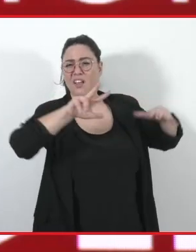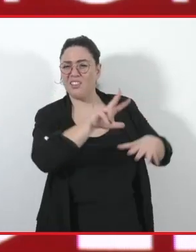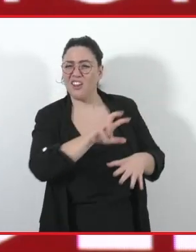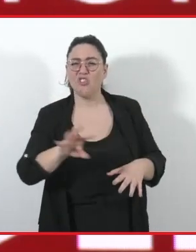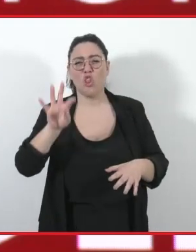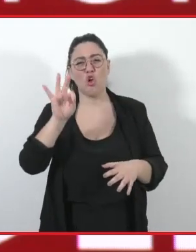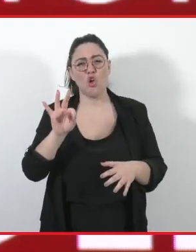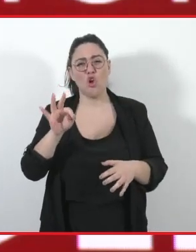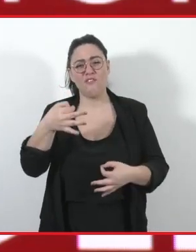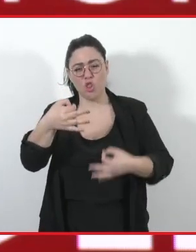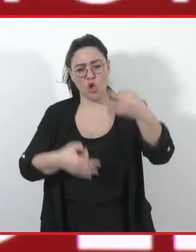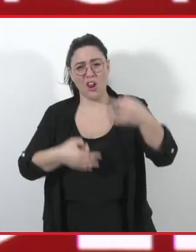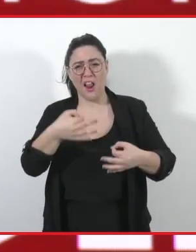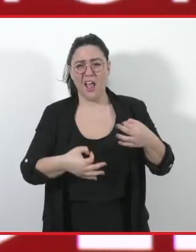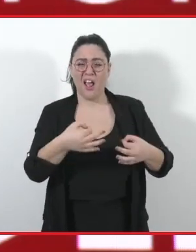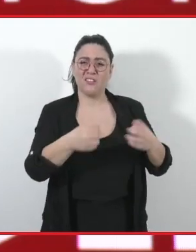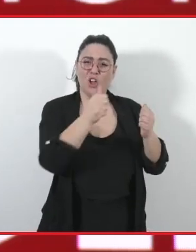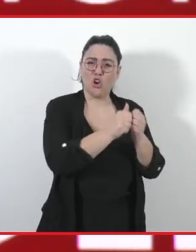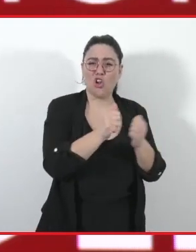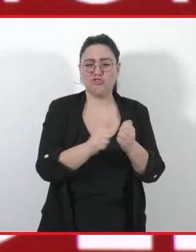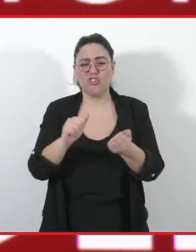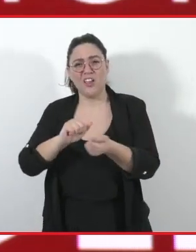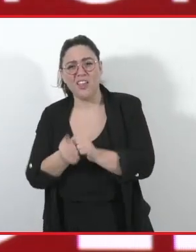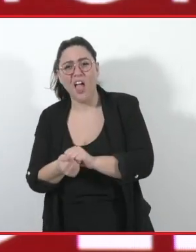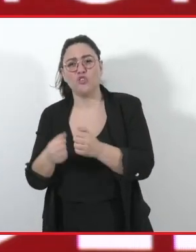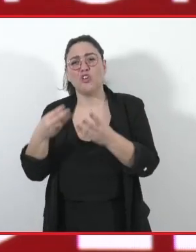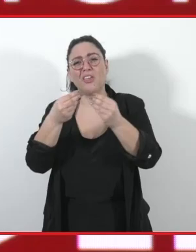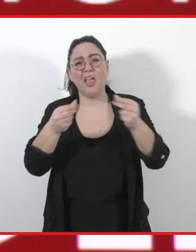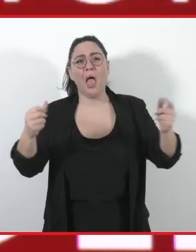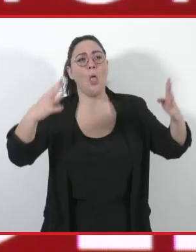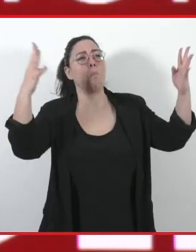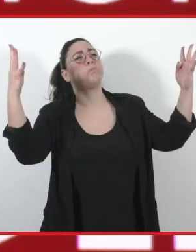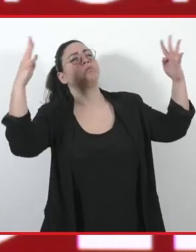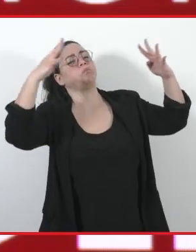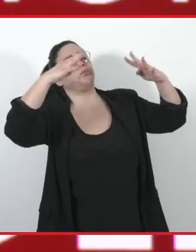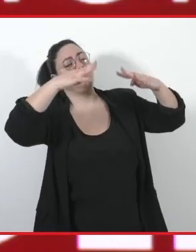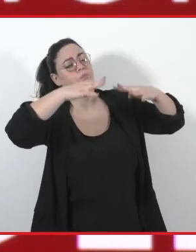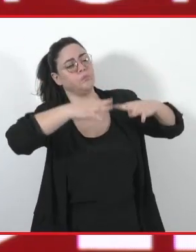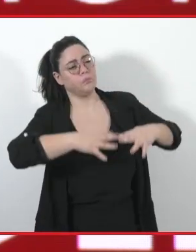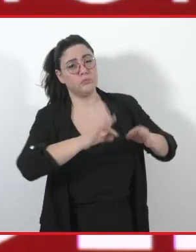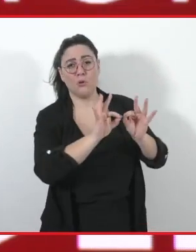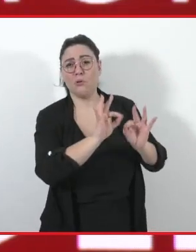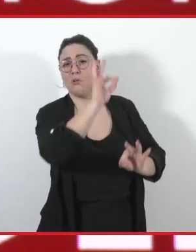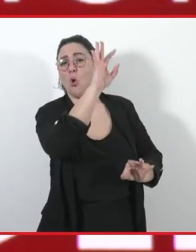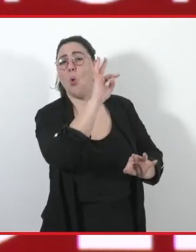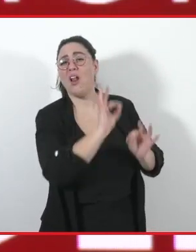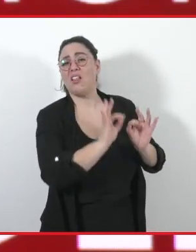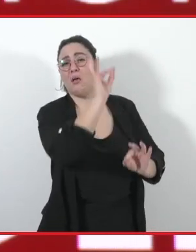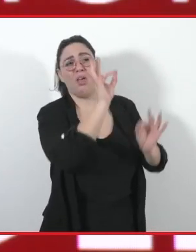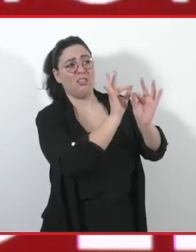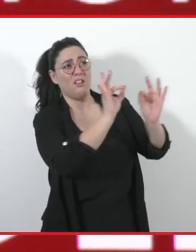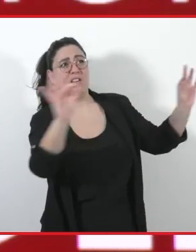roccia, ghiaccio e ghiaia, con un fronte largo almeno 90 metri e 40 metri d'altezza. Una tragedia